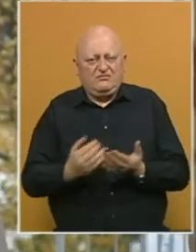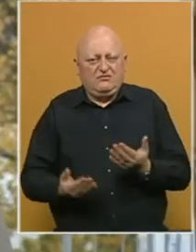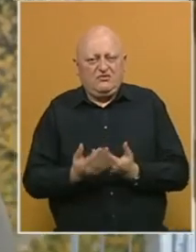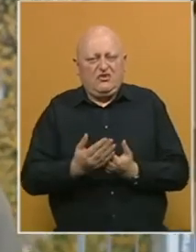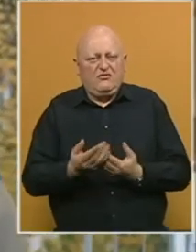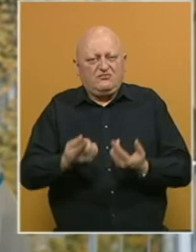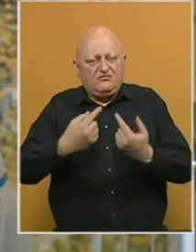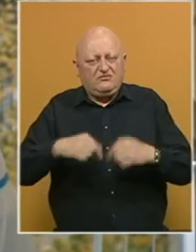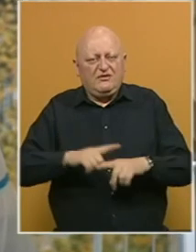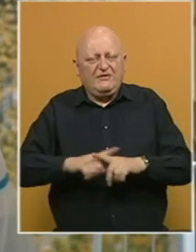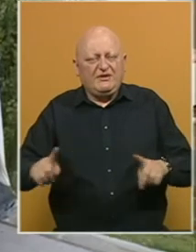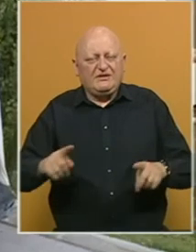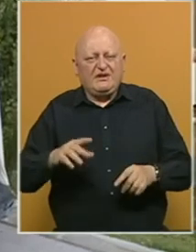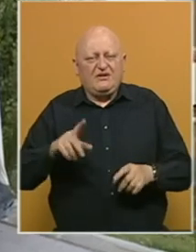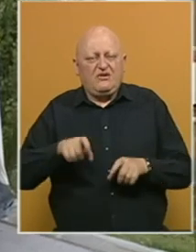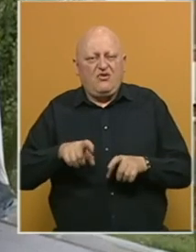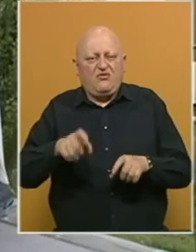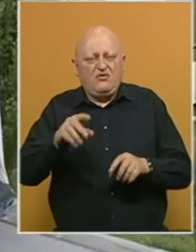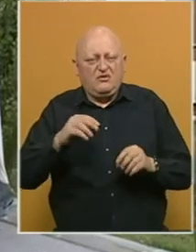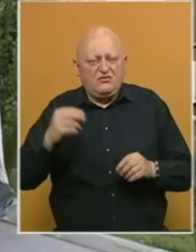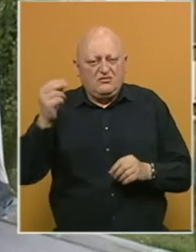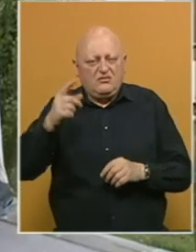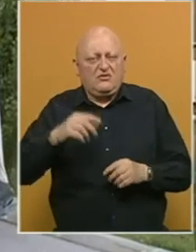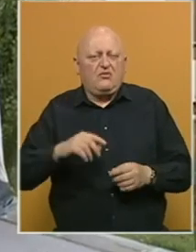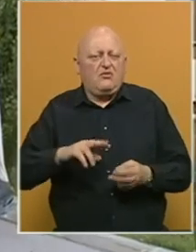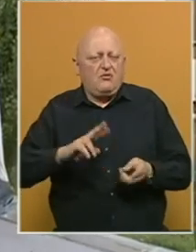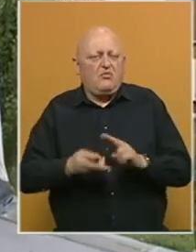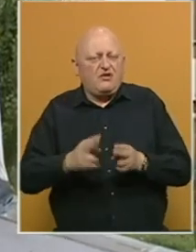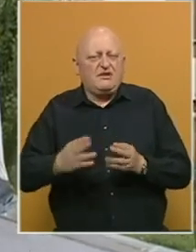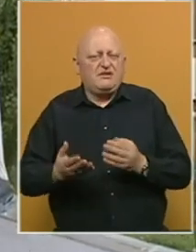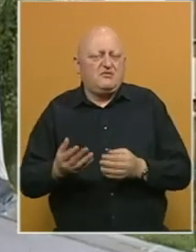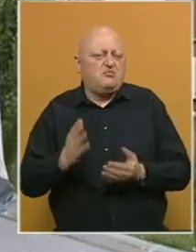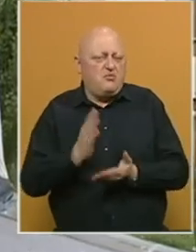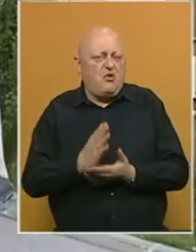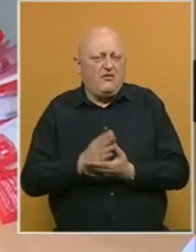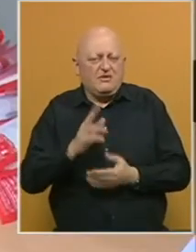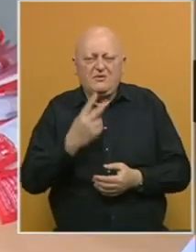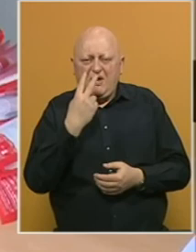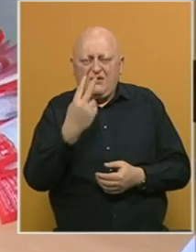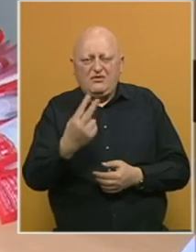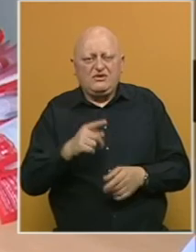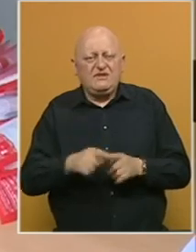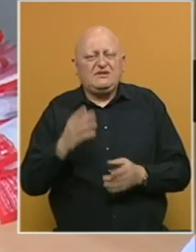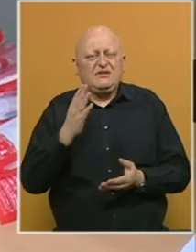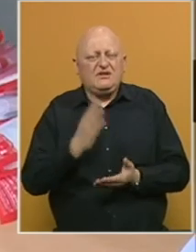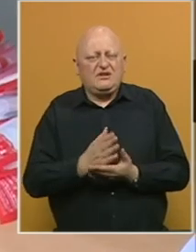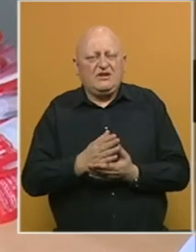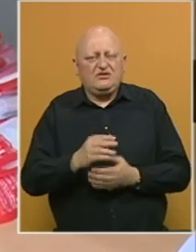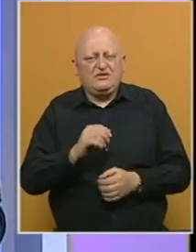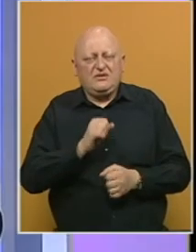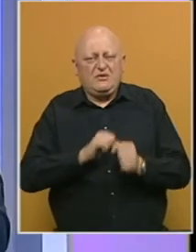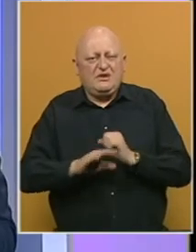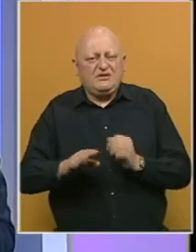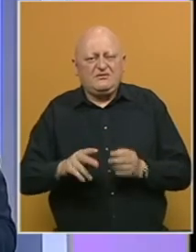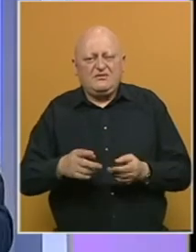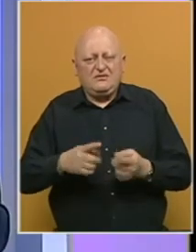soj koronavirusa, ali znanstvenici ističu kako su mutacije uobičajena pojava te kako treba imati u vidu da se na isti način štitimo od svih sojeva.